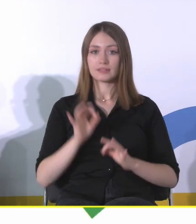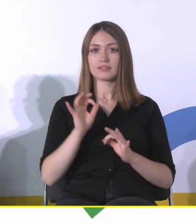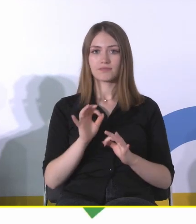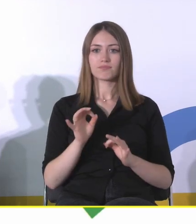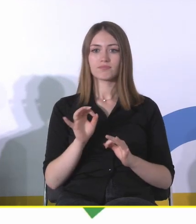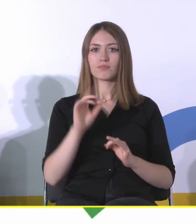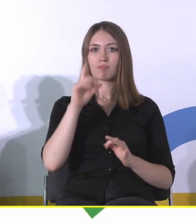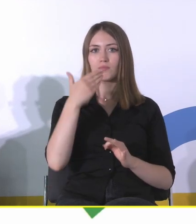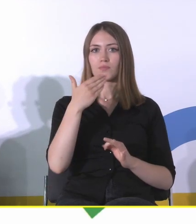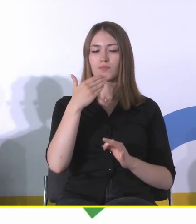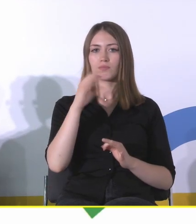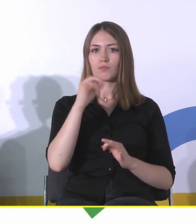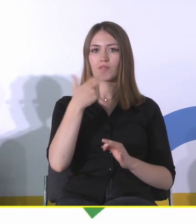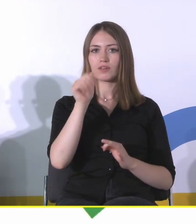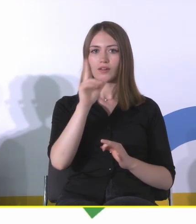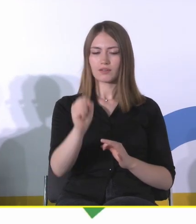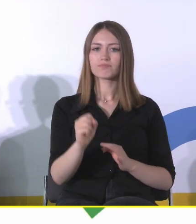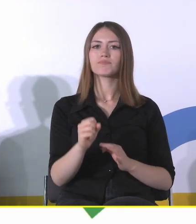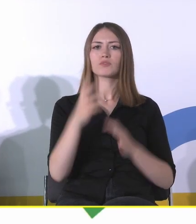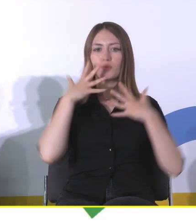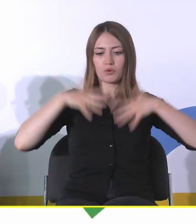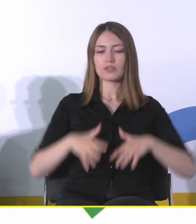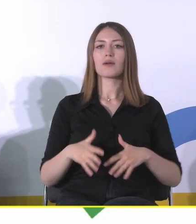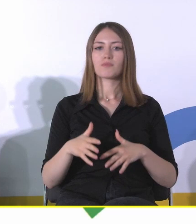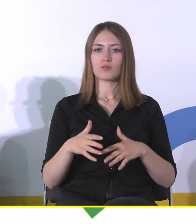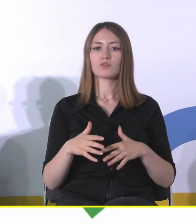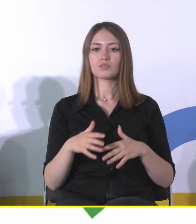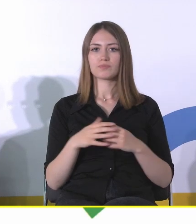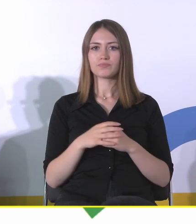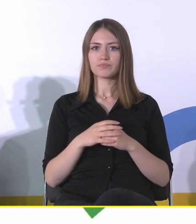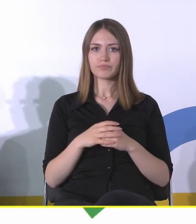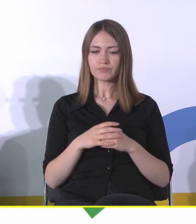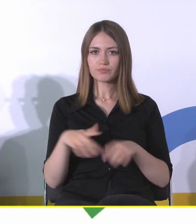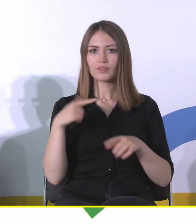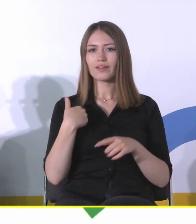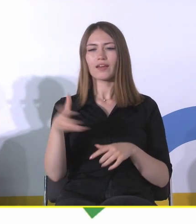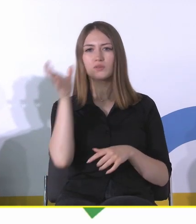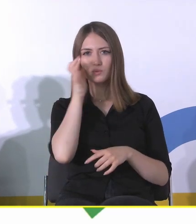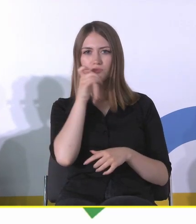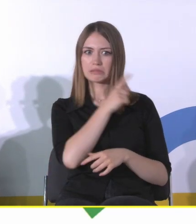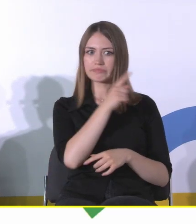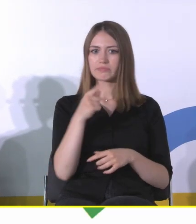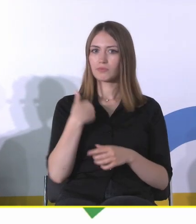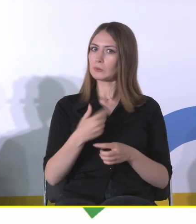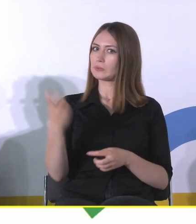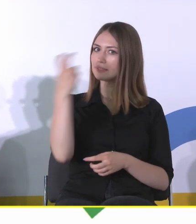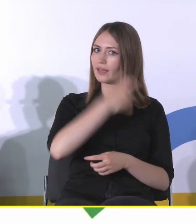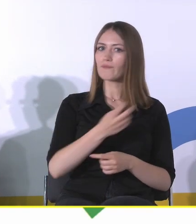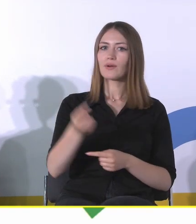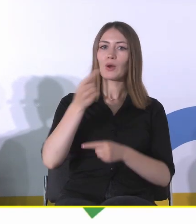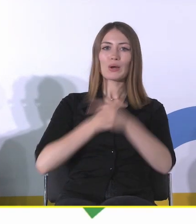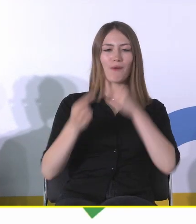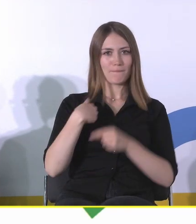Tożsamość i dziedzictwo. Ja słuchając tutaj niezwykle inspirujących i ciekawych wypowiedzi, bardzo za nie dziękuję,